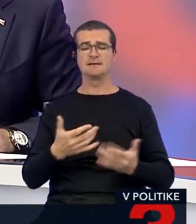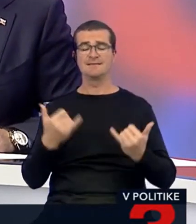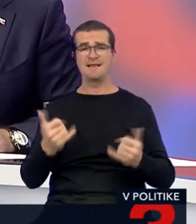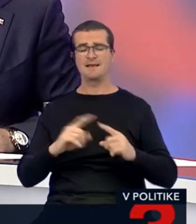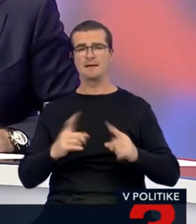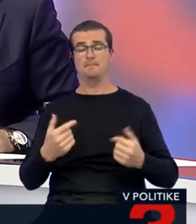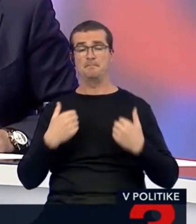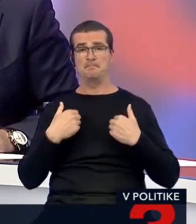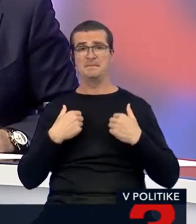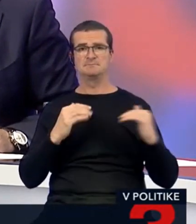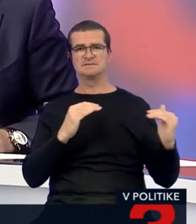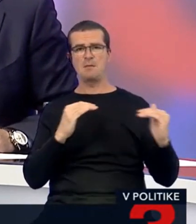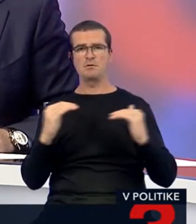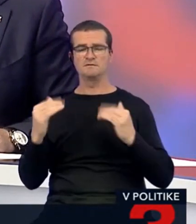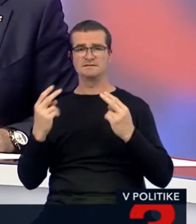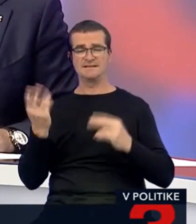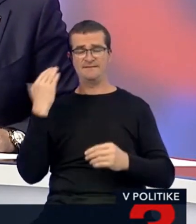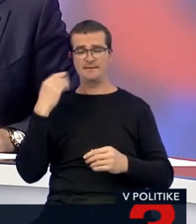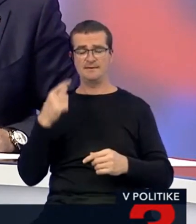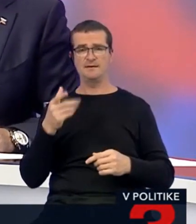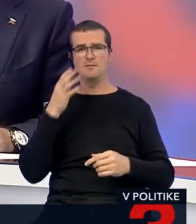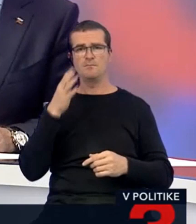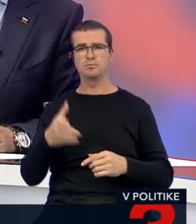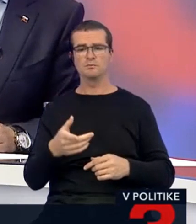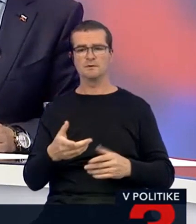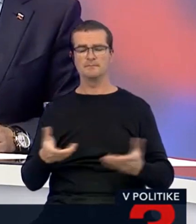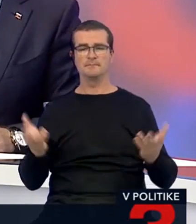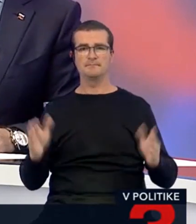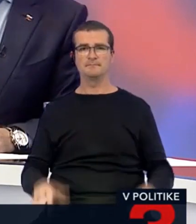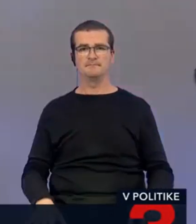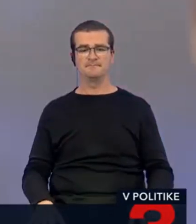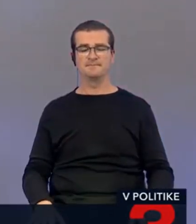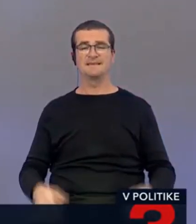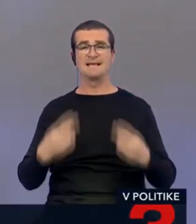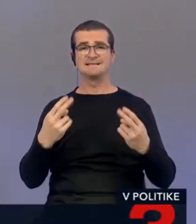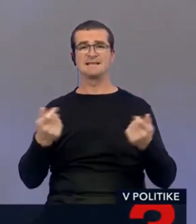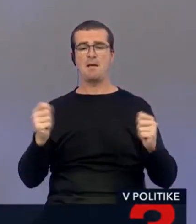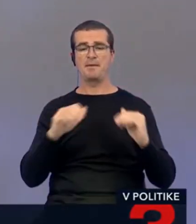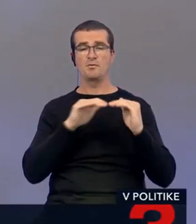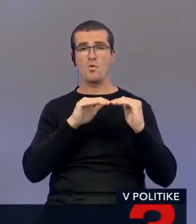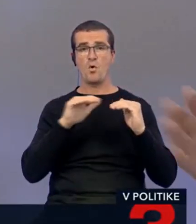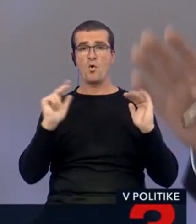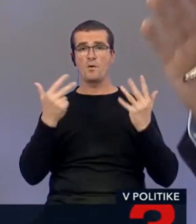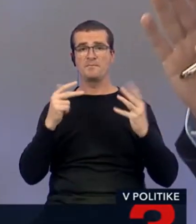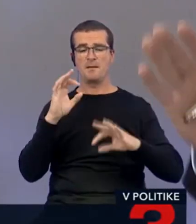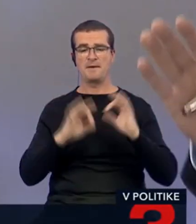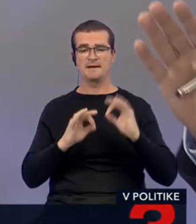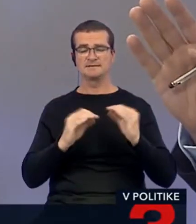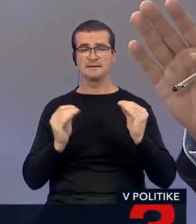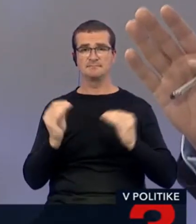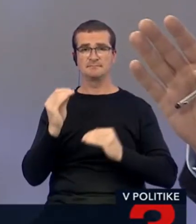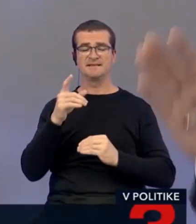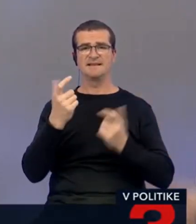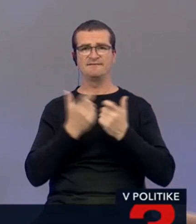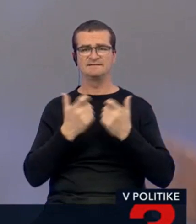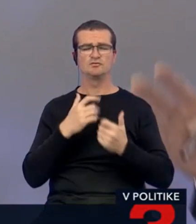iné zá... My sme stabilizovali ceny vtedy. Bude mať... Ale prosím veď... Ceny plynu rástli. Ešte raz. Ale vy